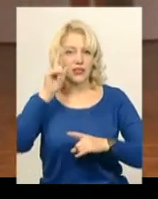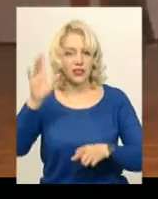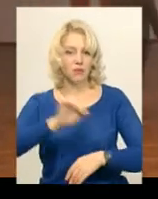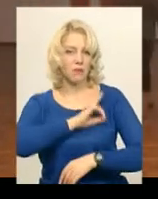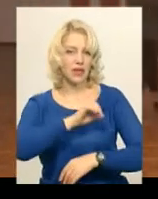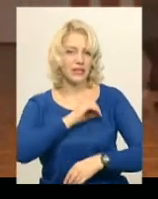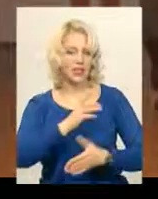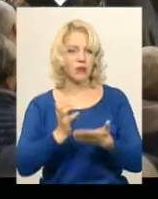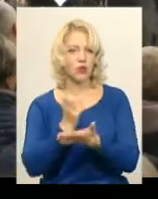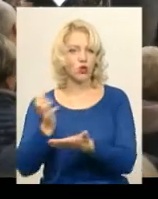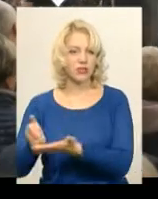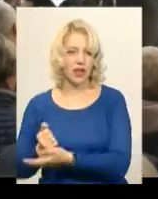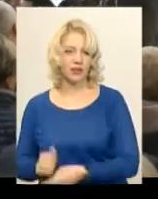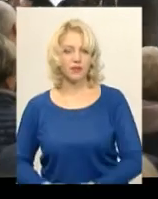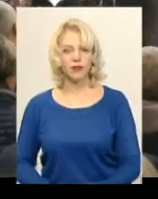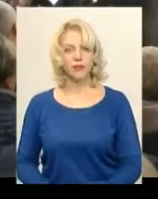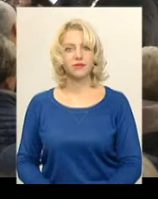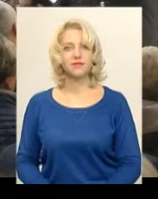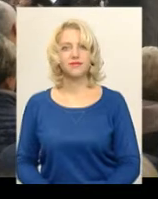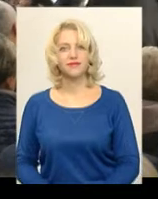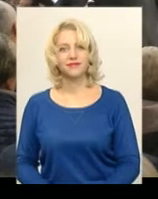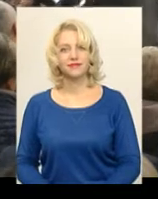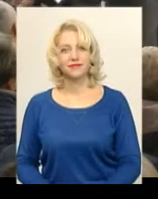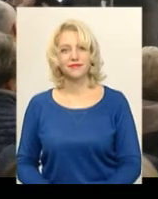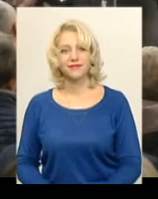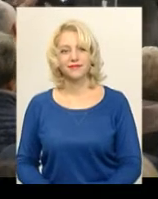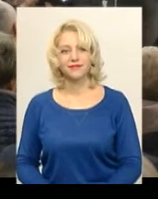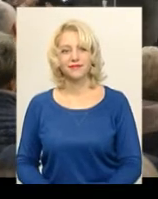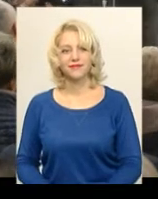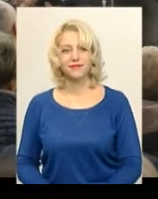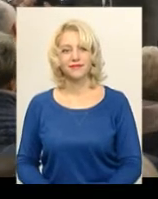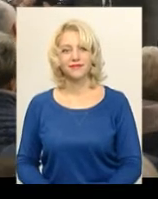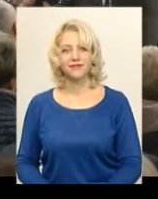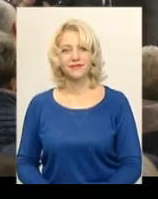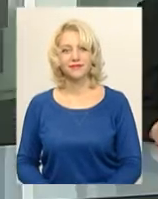майстерними досягненнями. Тетяна Ворожцова, Іван Мовчан, новини Поділля, Центр.